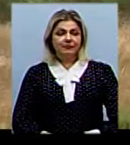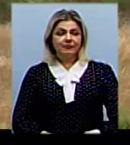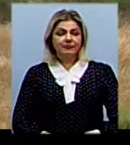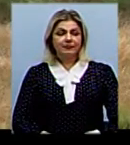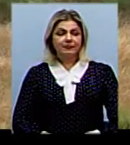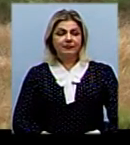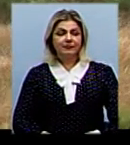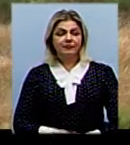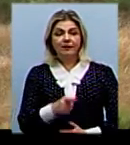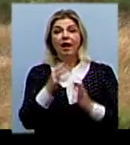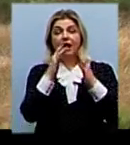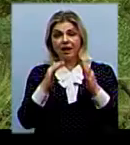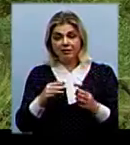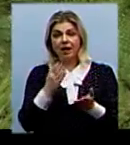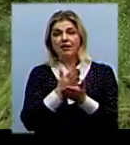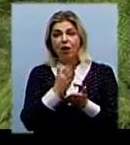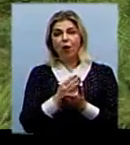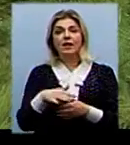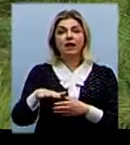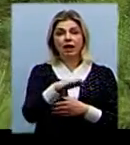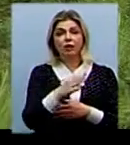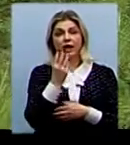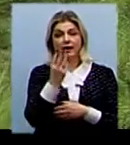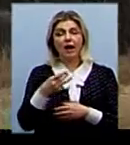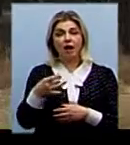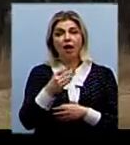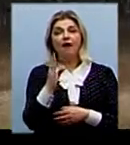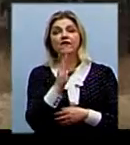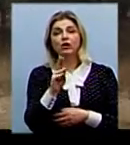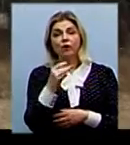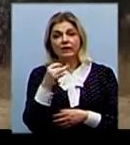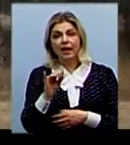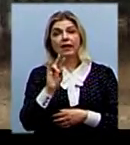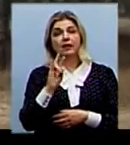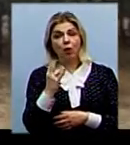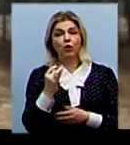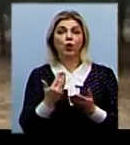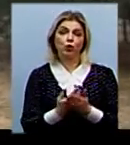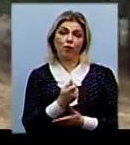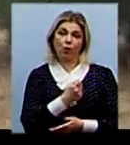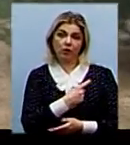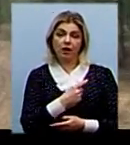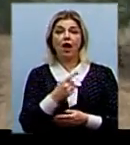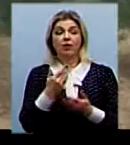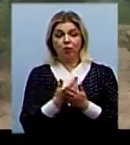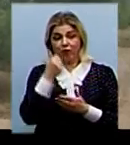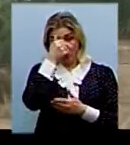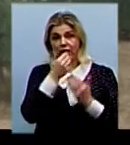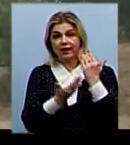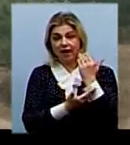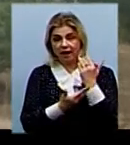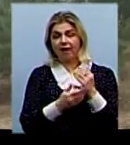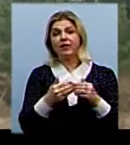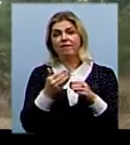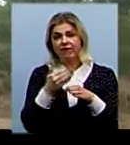Плантації лісництва розташовані на території трьох районів – Вітовського, Миколаївського та Новоодейського. Саме під новорічні дерева виділено 20